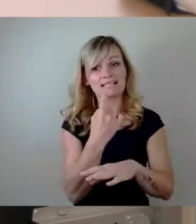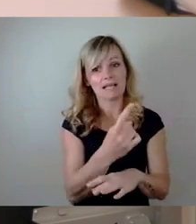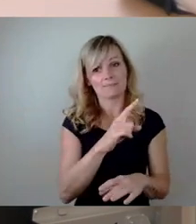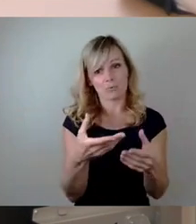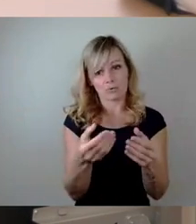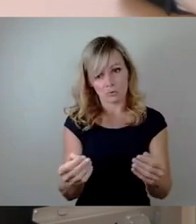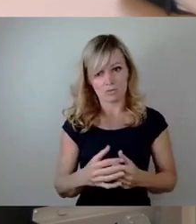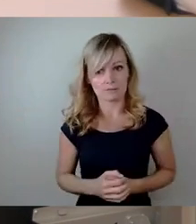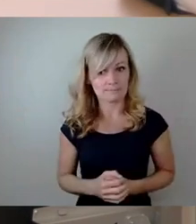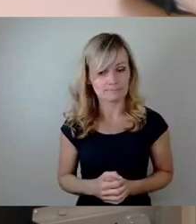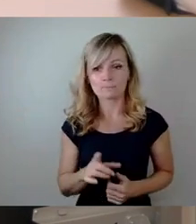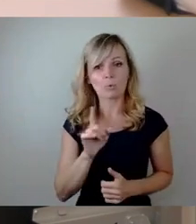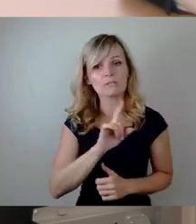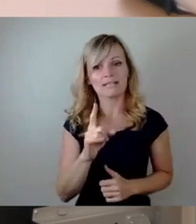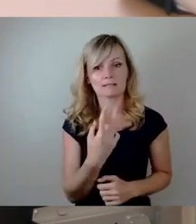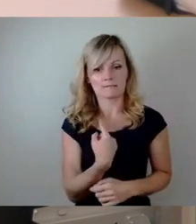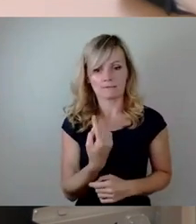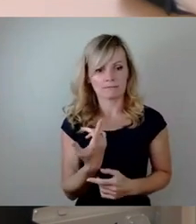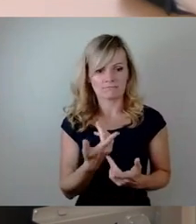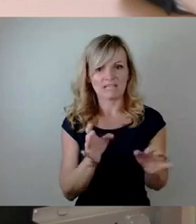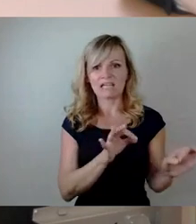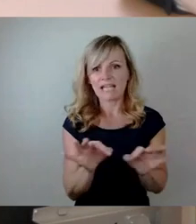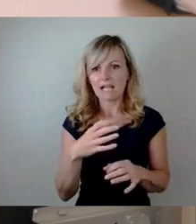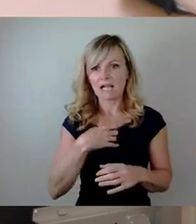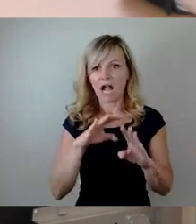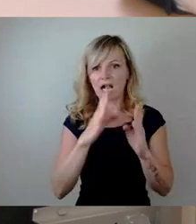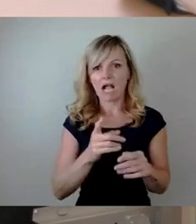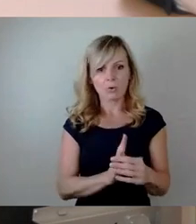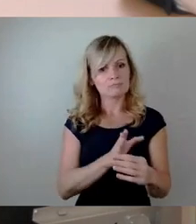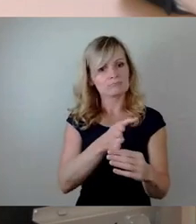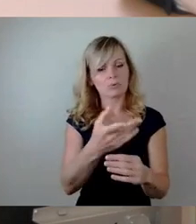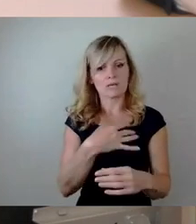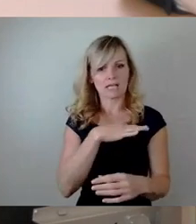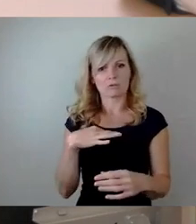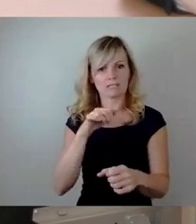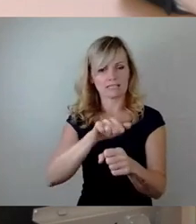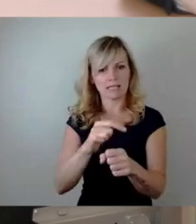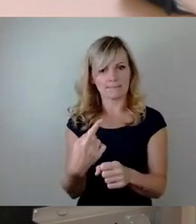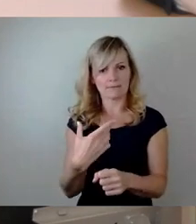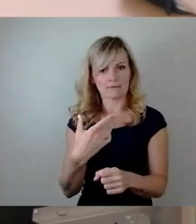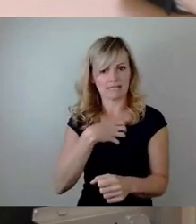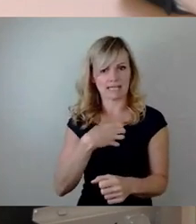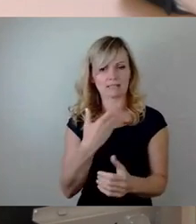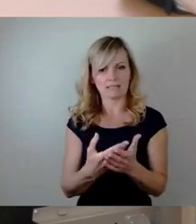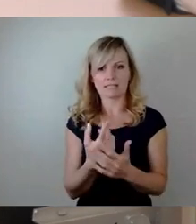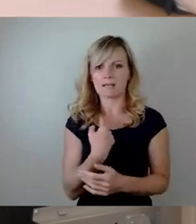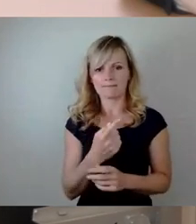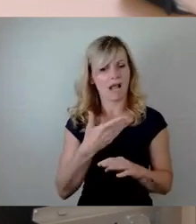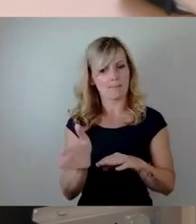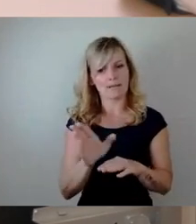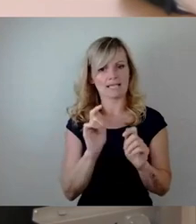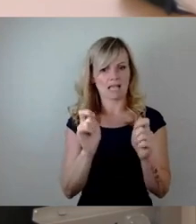und nicht das in Regel Krankenhaus und nicht das Gesundheitsamt der Landeshauptstadt. Deswegen werden wir diesem Antrag auch nicht zustimmen. Danke.